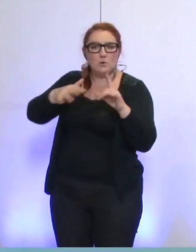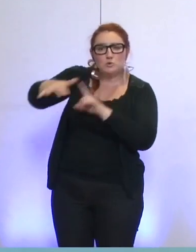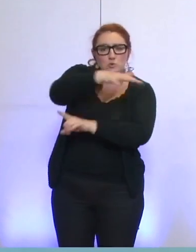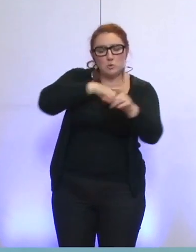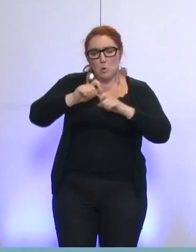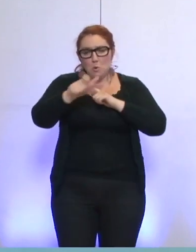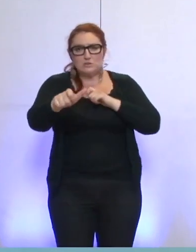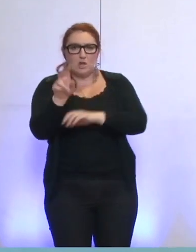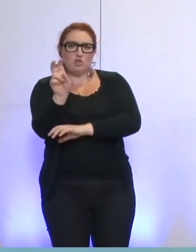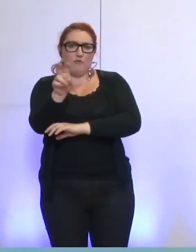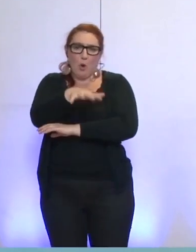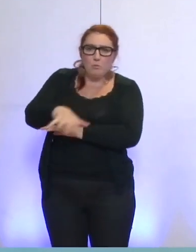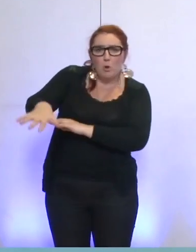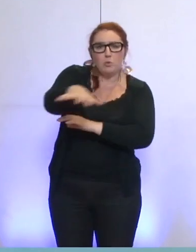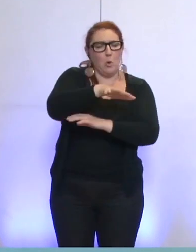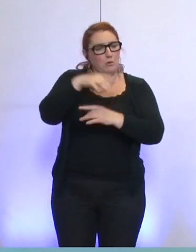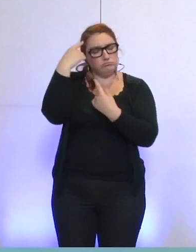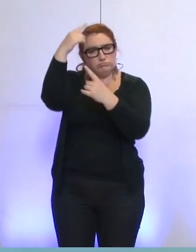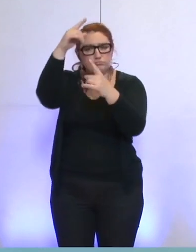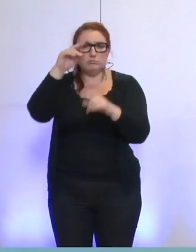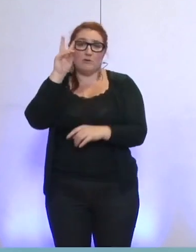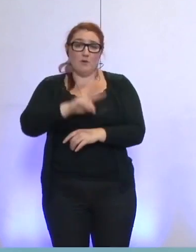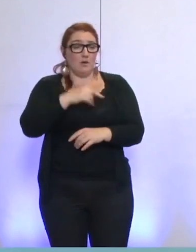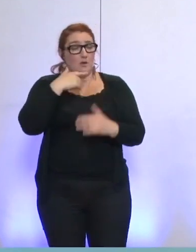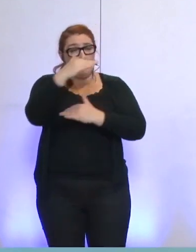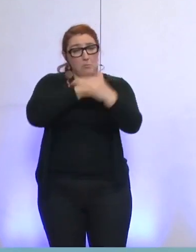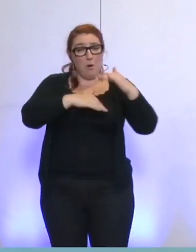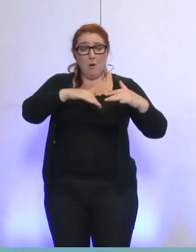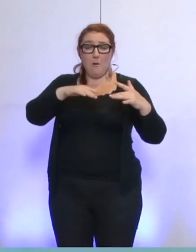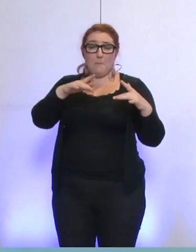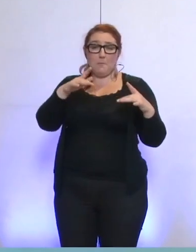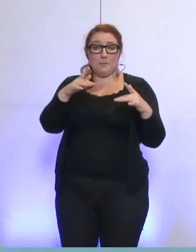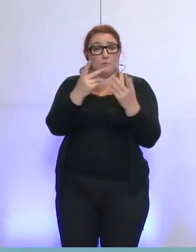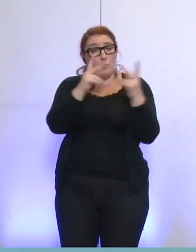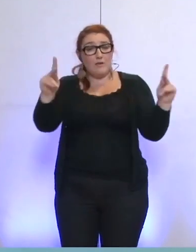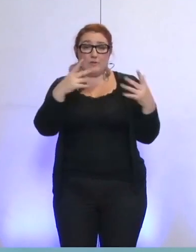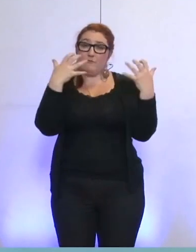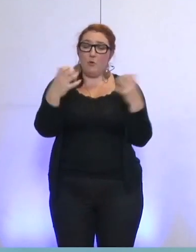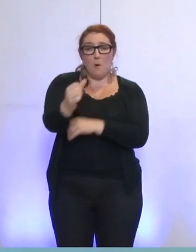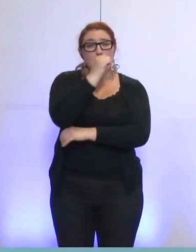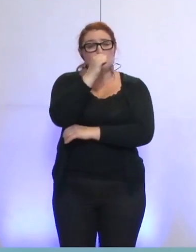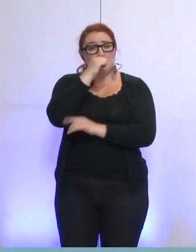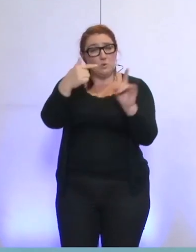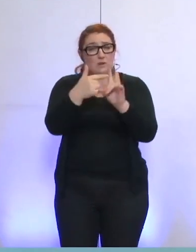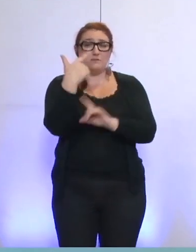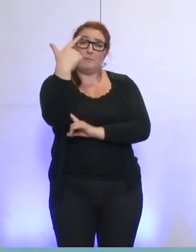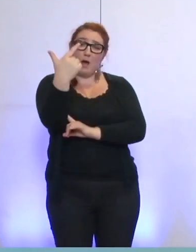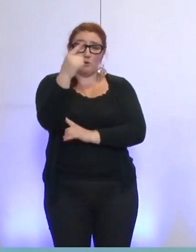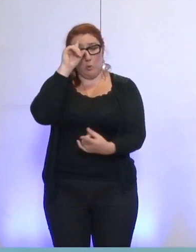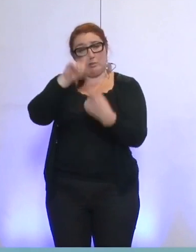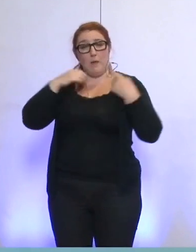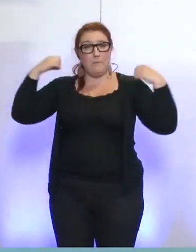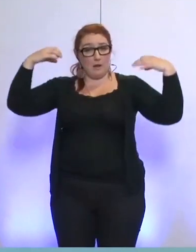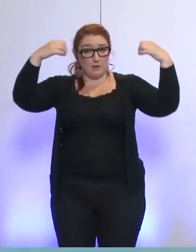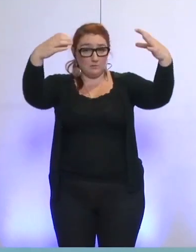Lumière de la ville fixe comme objectif de diviser au moins par deux la consommation d'énergie dédiée à l'éclairage public. Or, si c'est